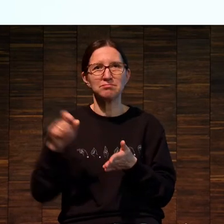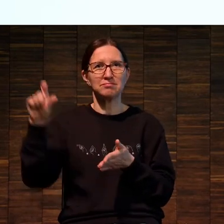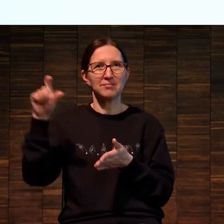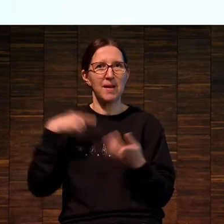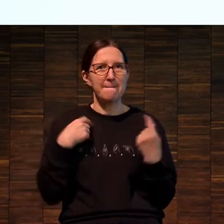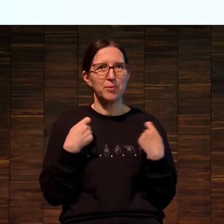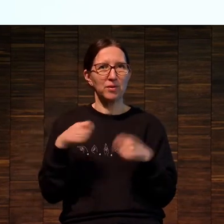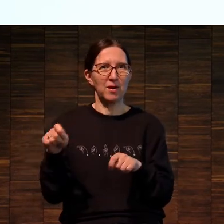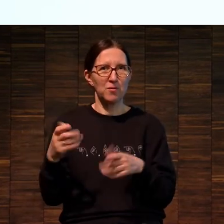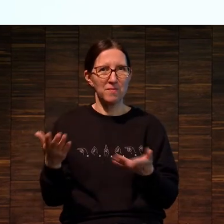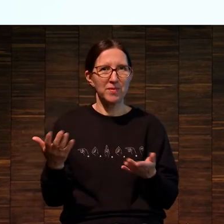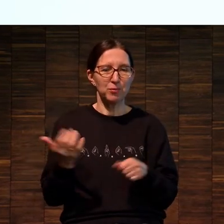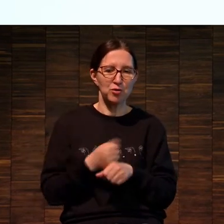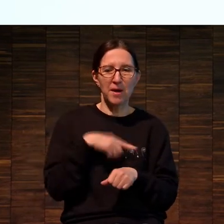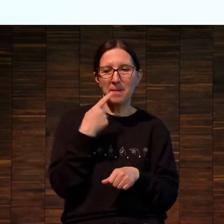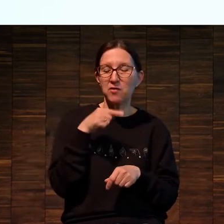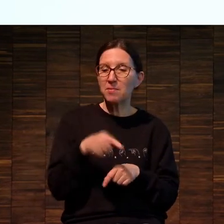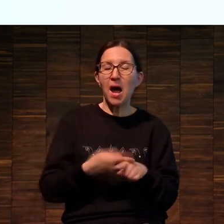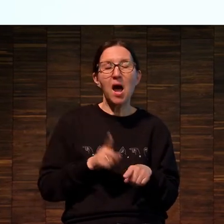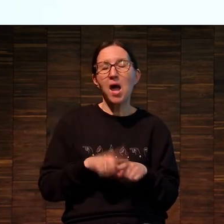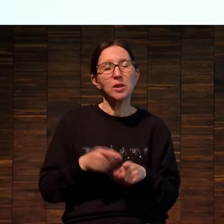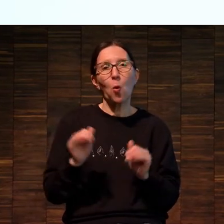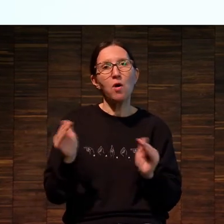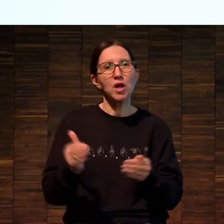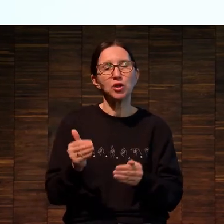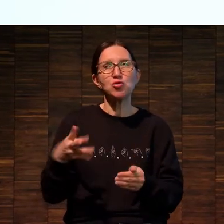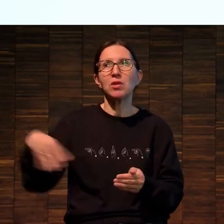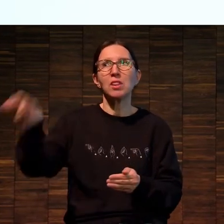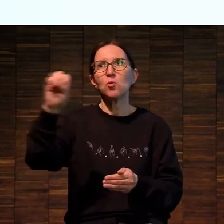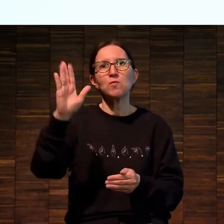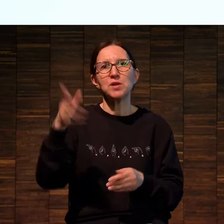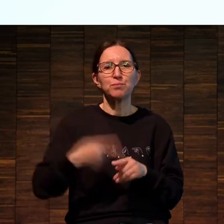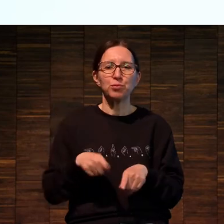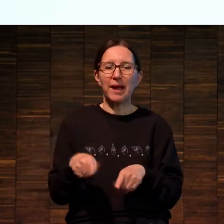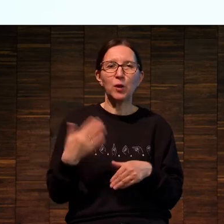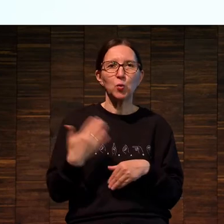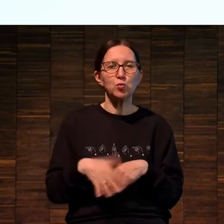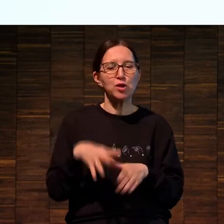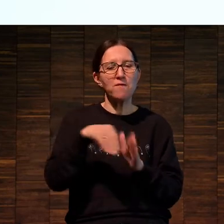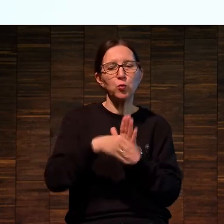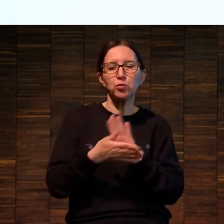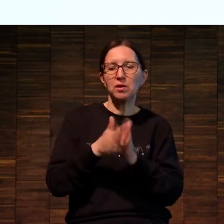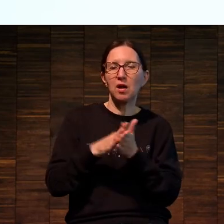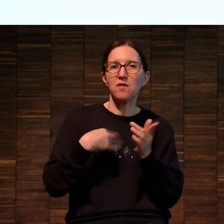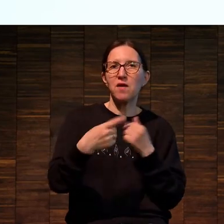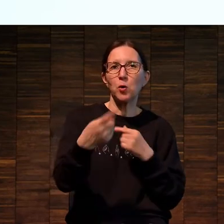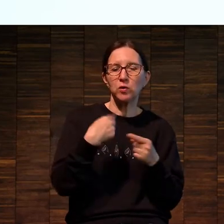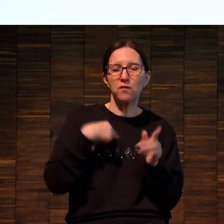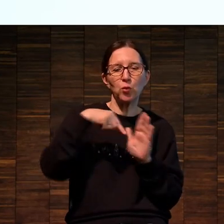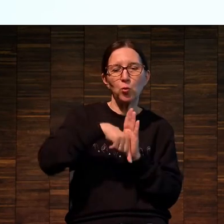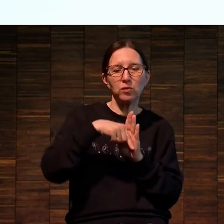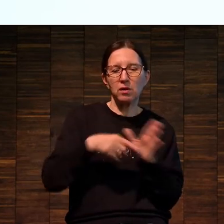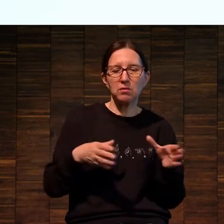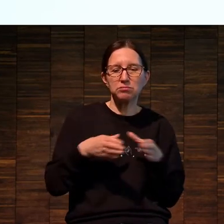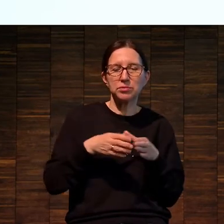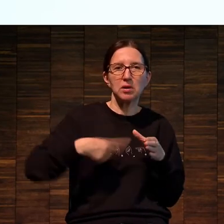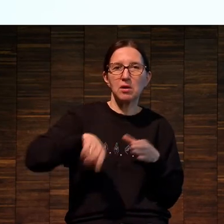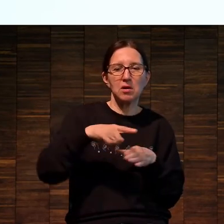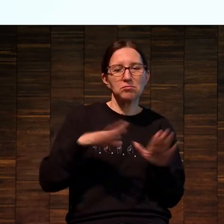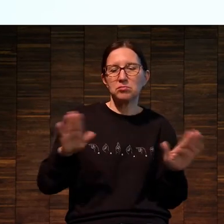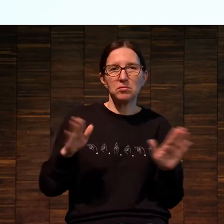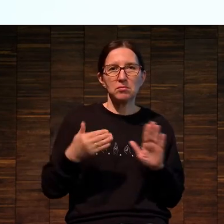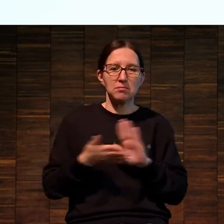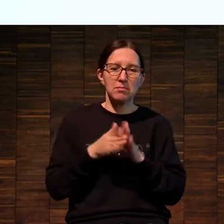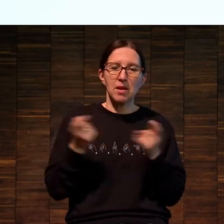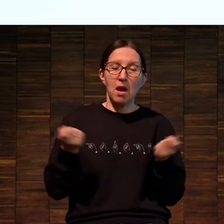мы продаем этот тираж, мы говорим, что это некие внутренние договоренности внутри институции, внутри рынка.